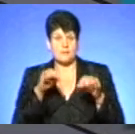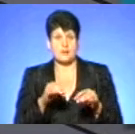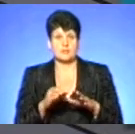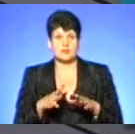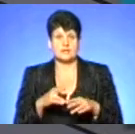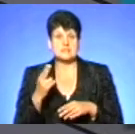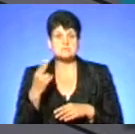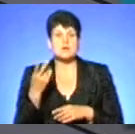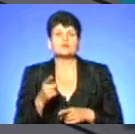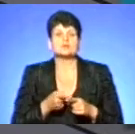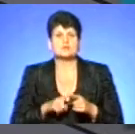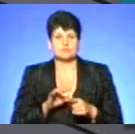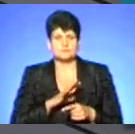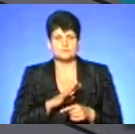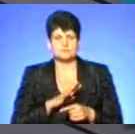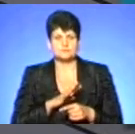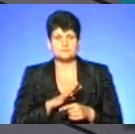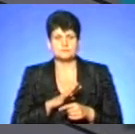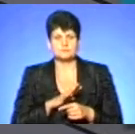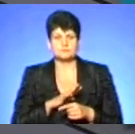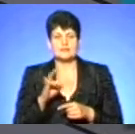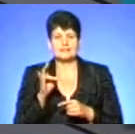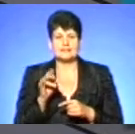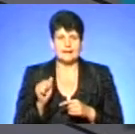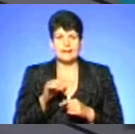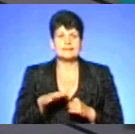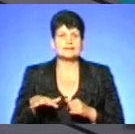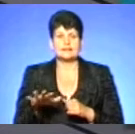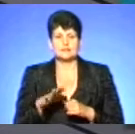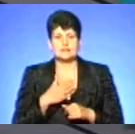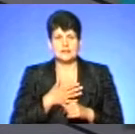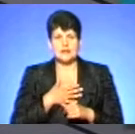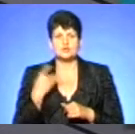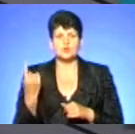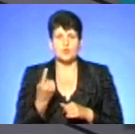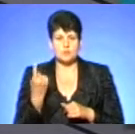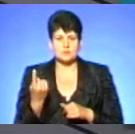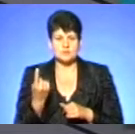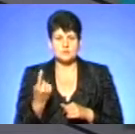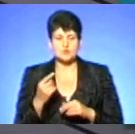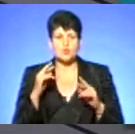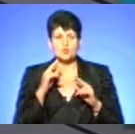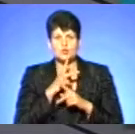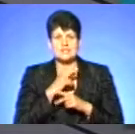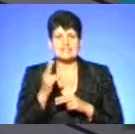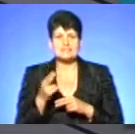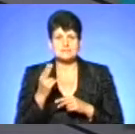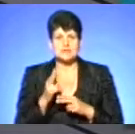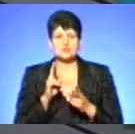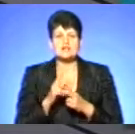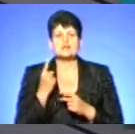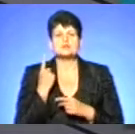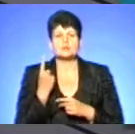змій зустрічається один вид – гадюка звичайна. Це тварина, котра характеризується